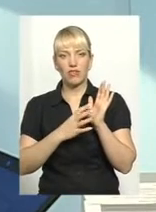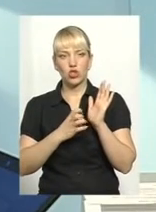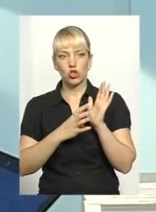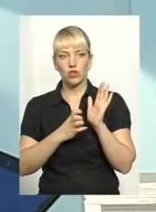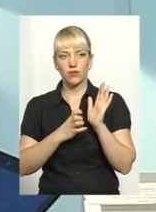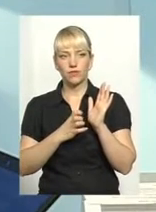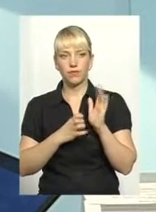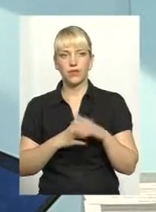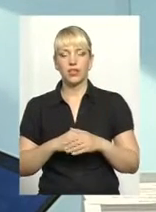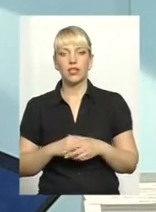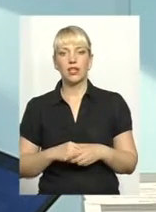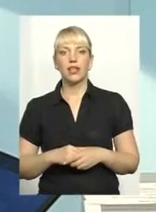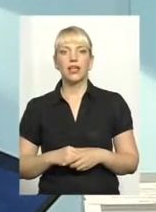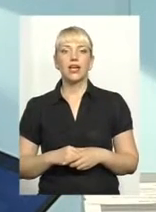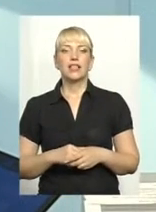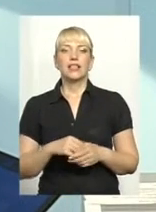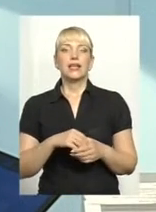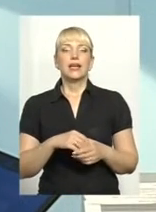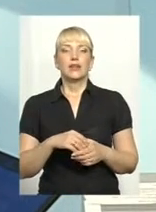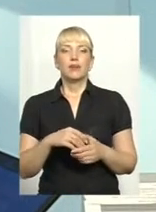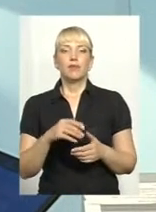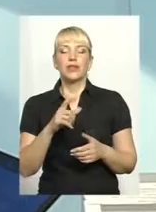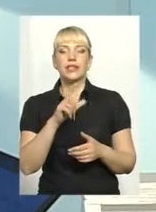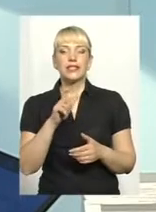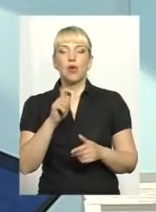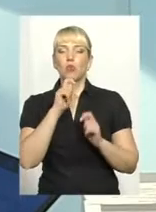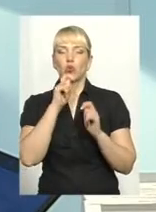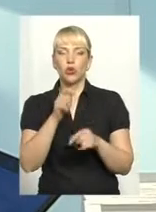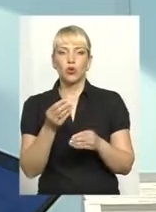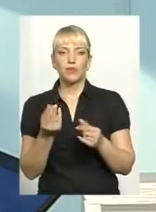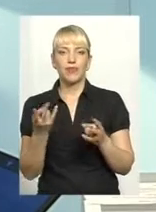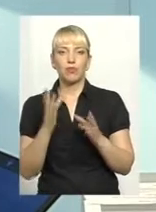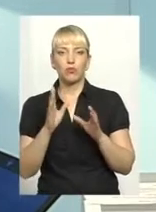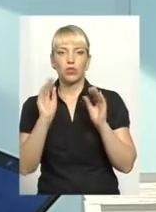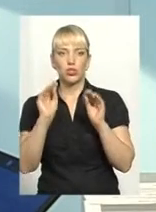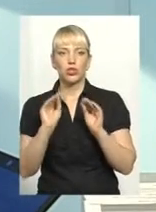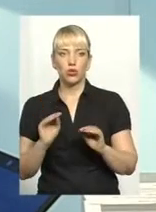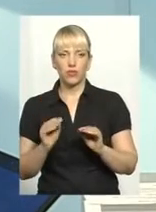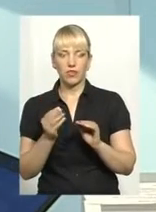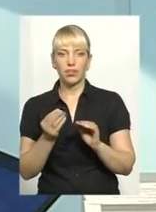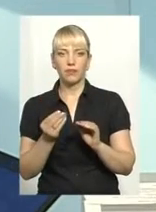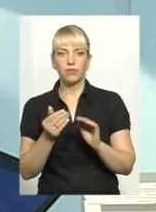з подарунками грошима, потрібно буде декларувати і видатки,